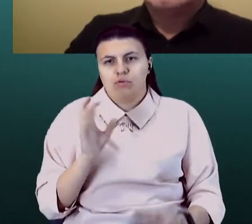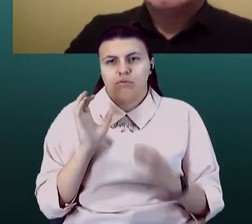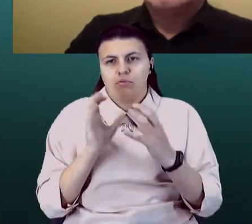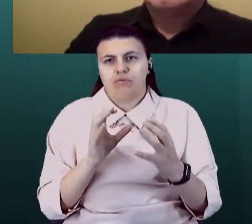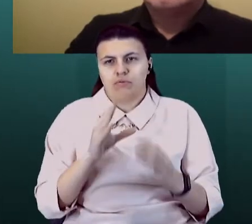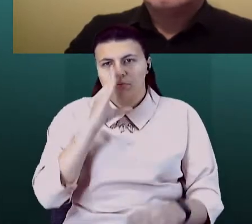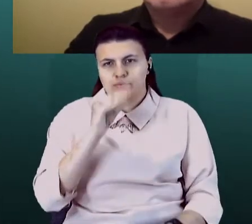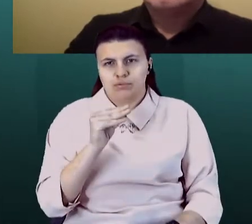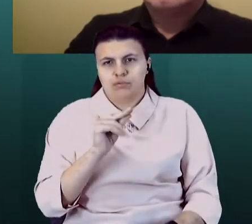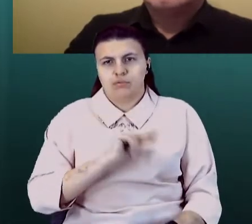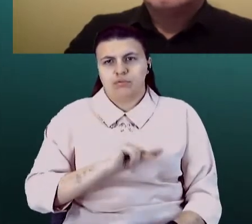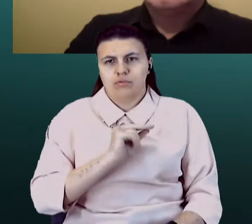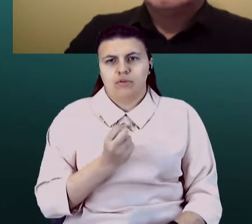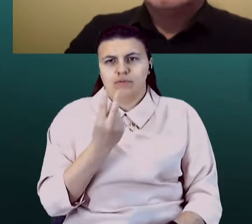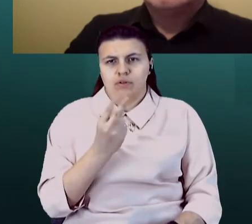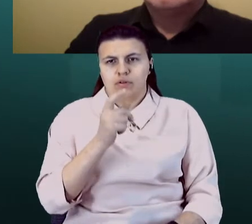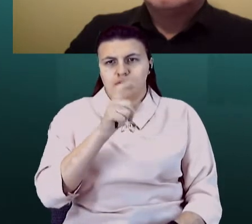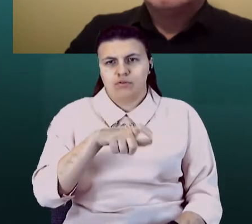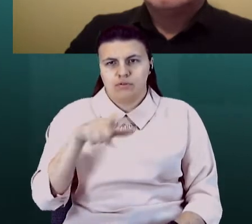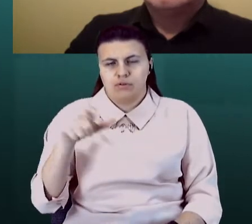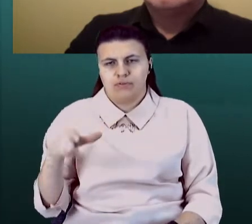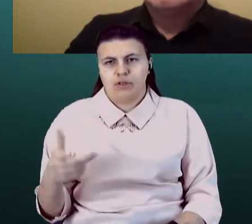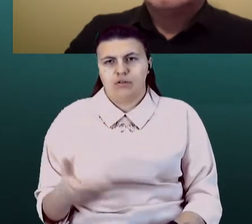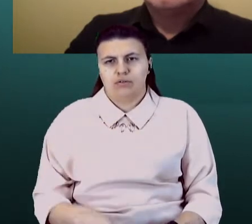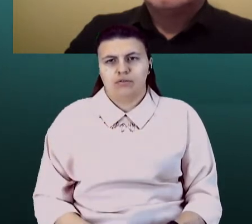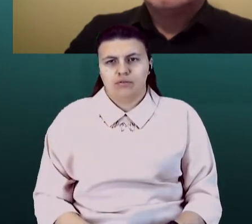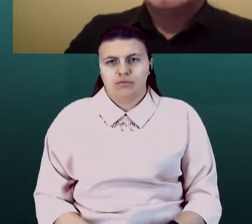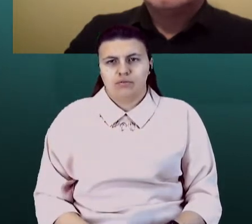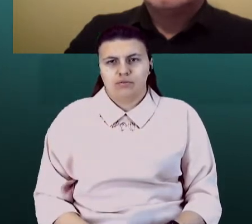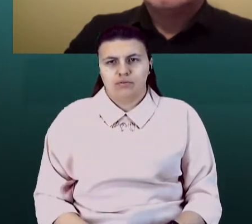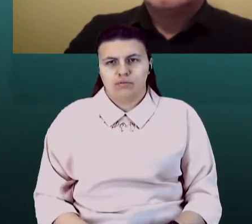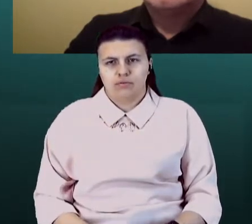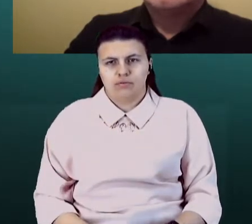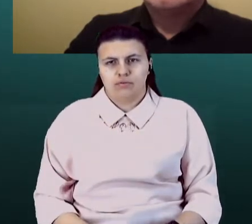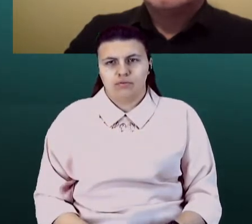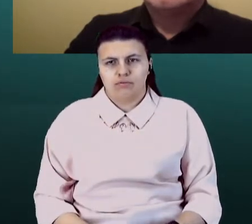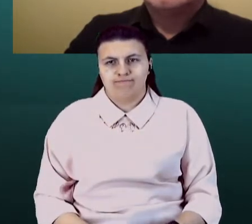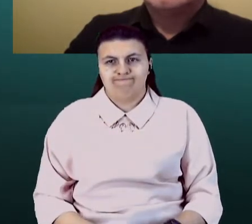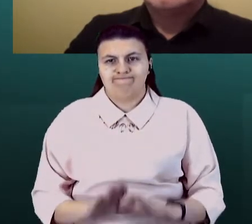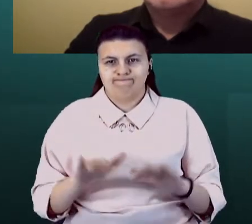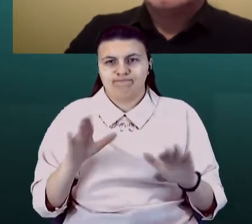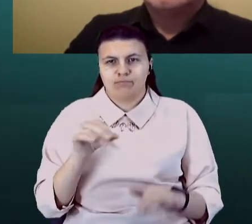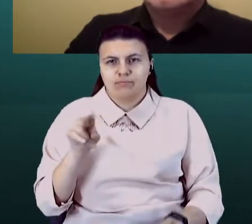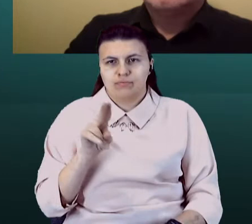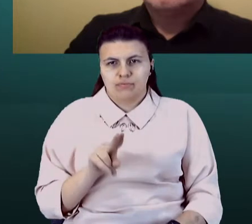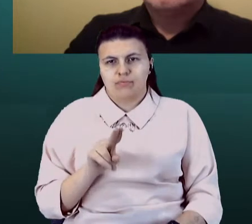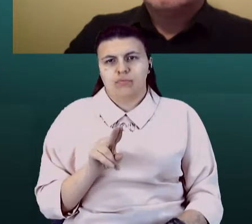кілька на 6 квадратних метрів. Словно, деці сади працює с меншим